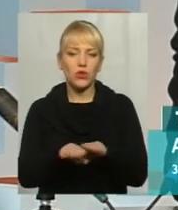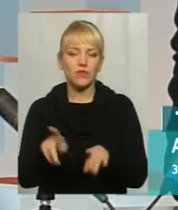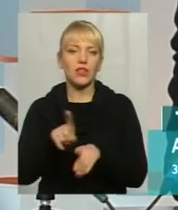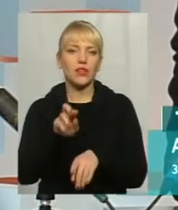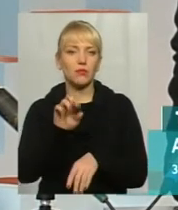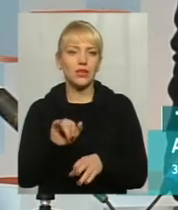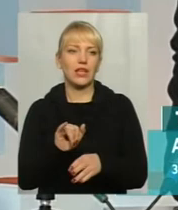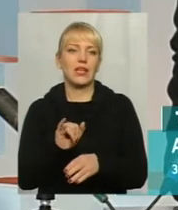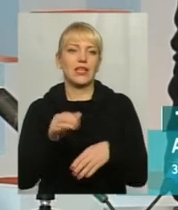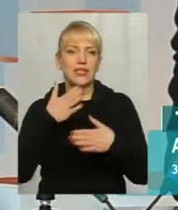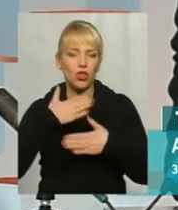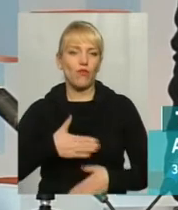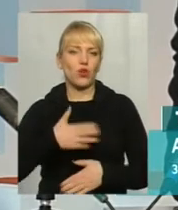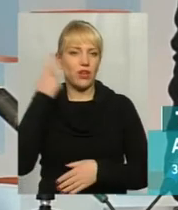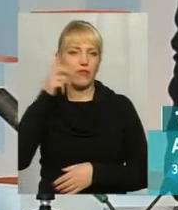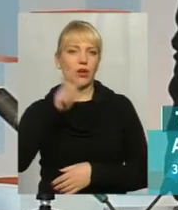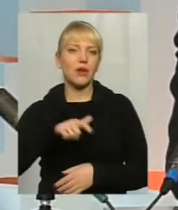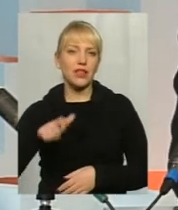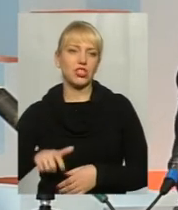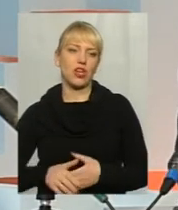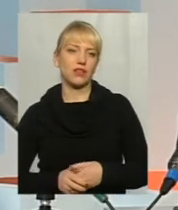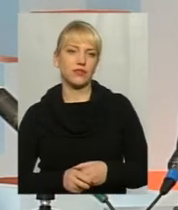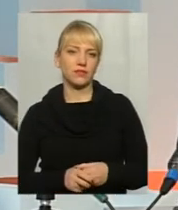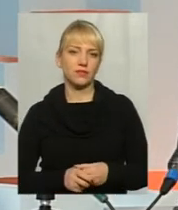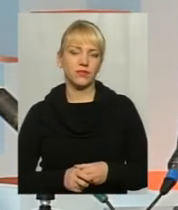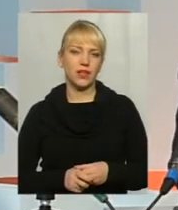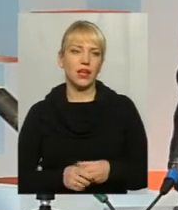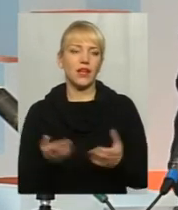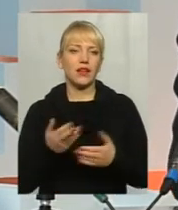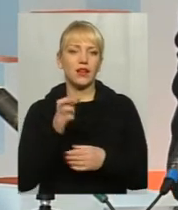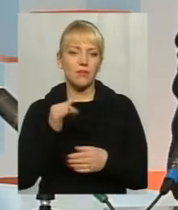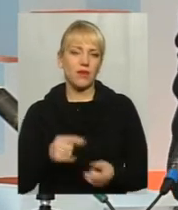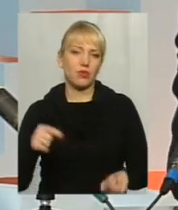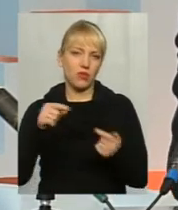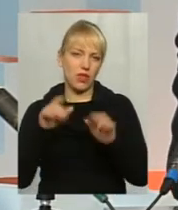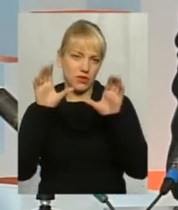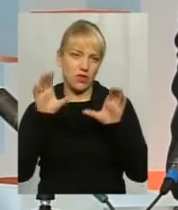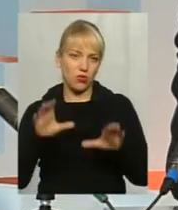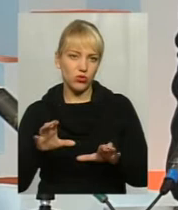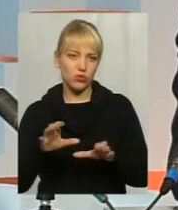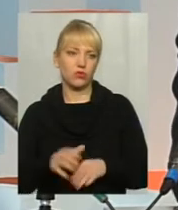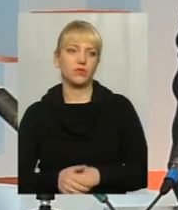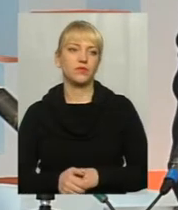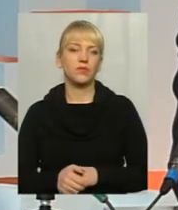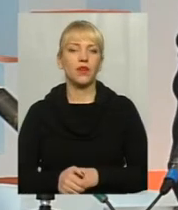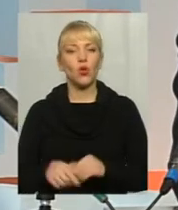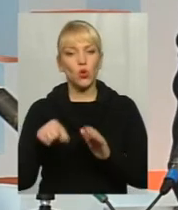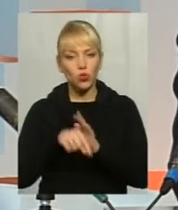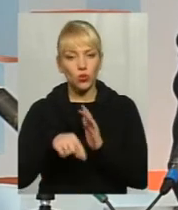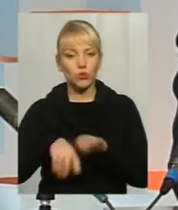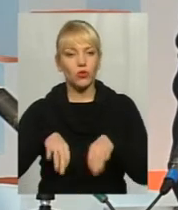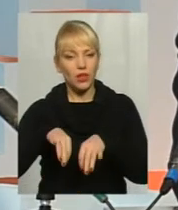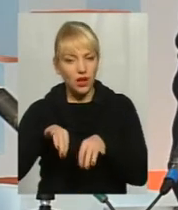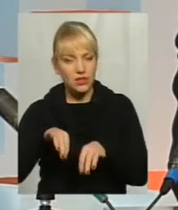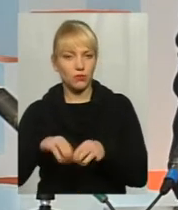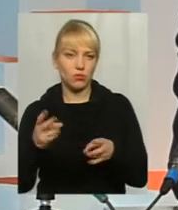задовірняв хмельничан, не просто задовірняв хмельничан, а який би відповідав чинному законодавству. Тобто транспорт має